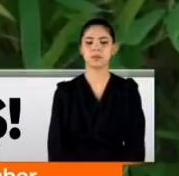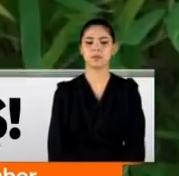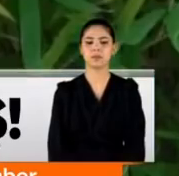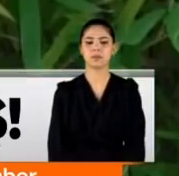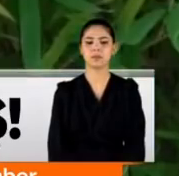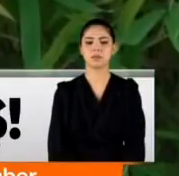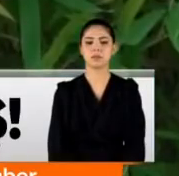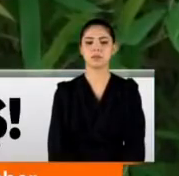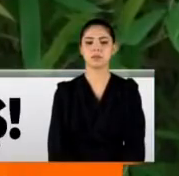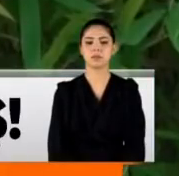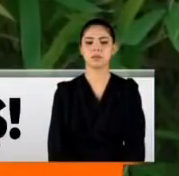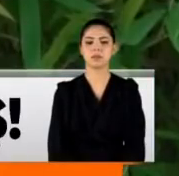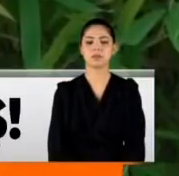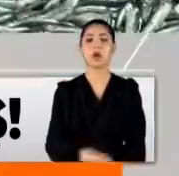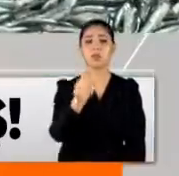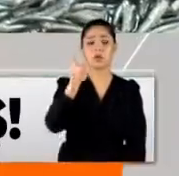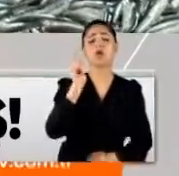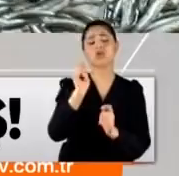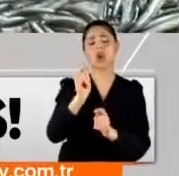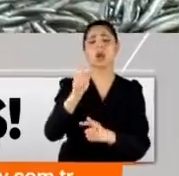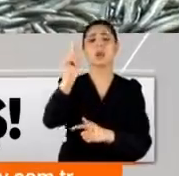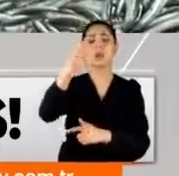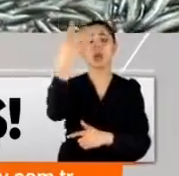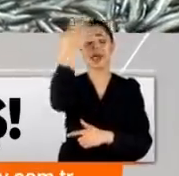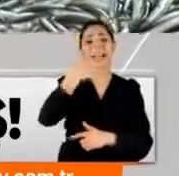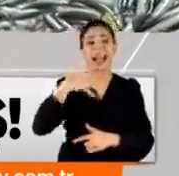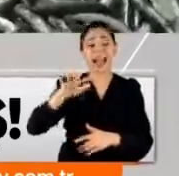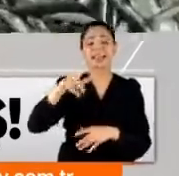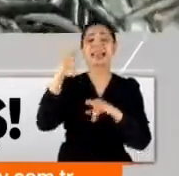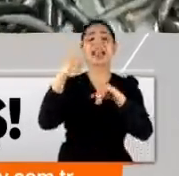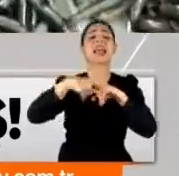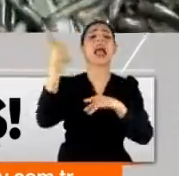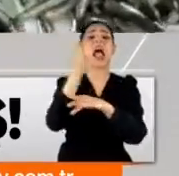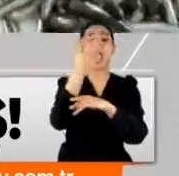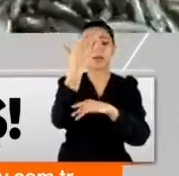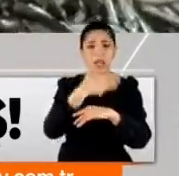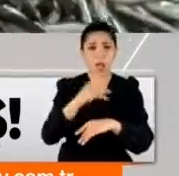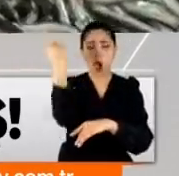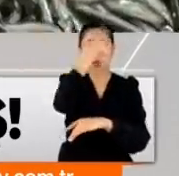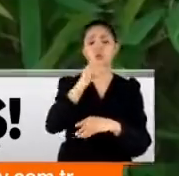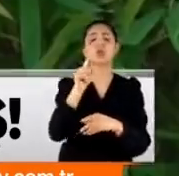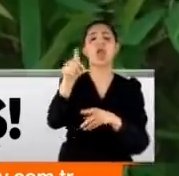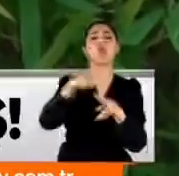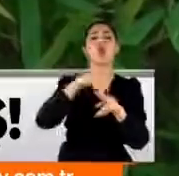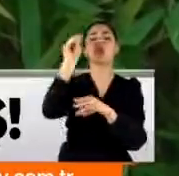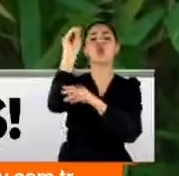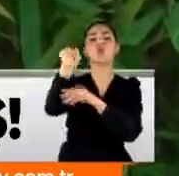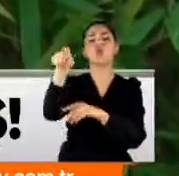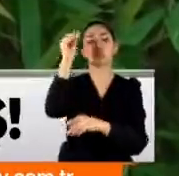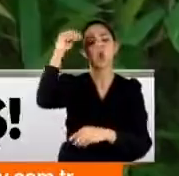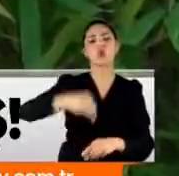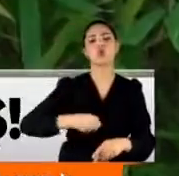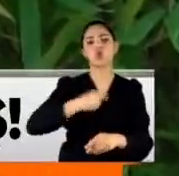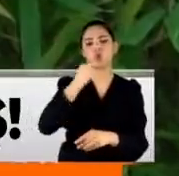Gerekirse avlatılacak yani eğer öyle bir durum varsa. Karadeniz'deki hamsi kıtlığının faturası Yunus'lara kesildi. Eğer ne kadar uluslararası